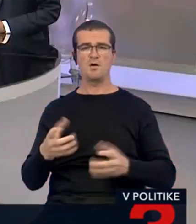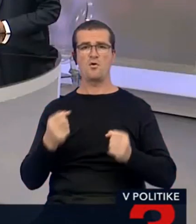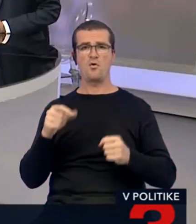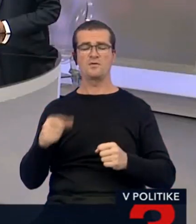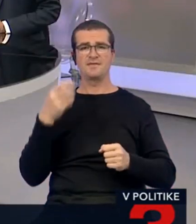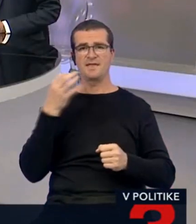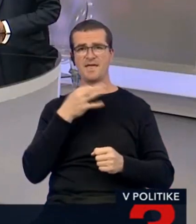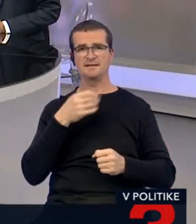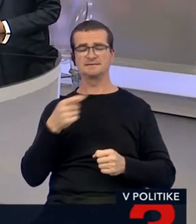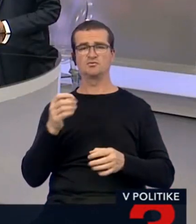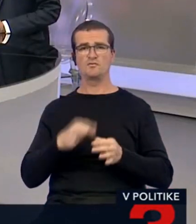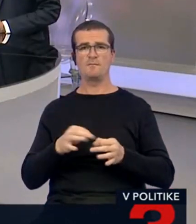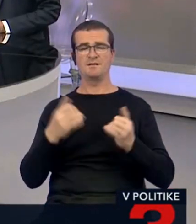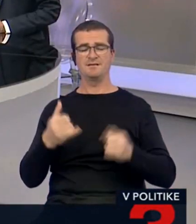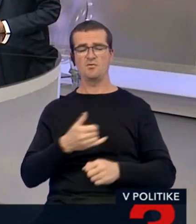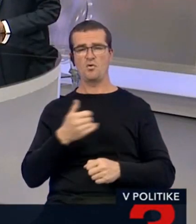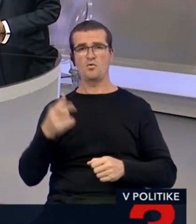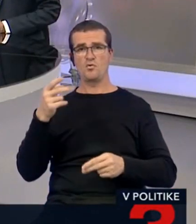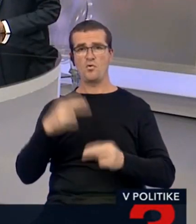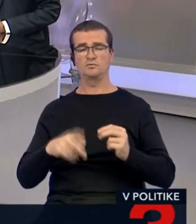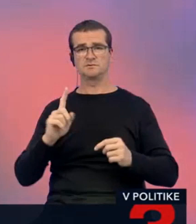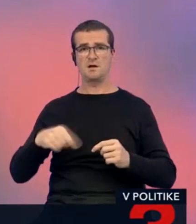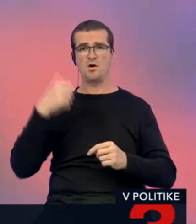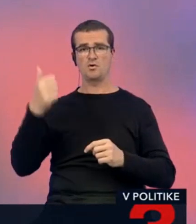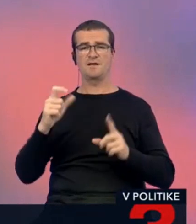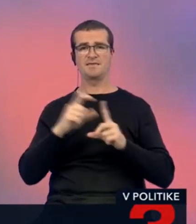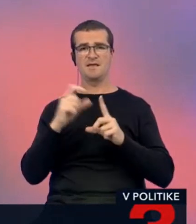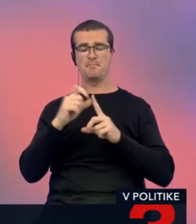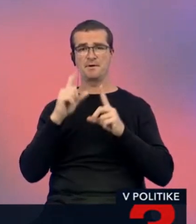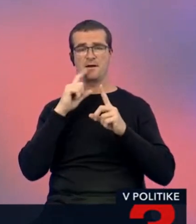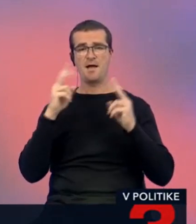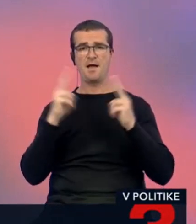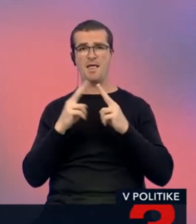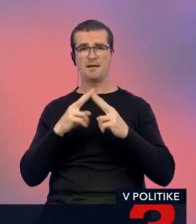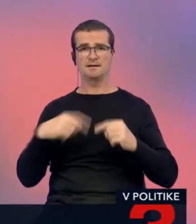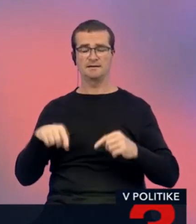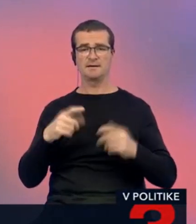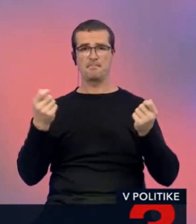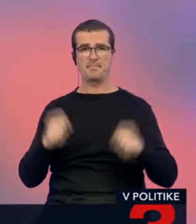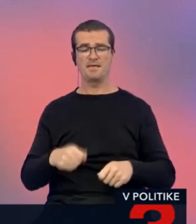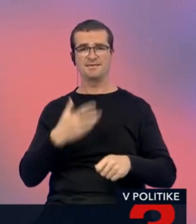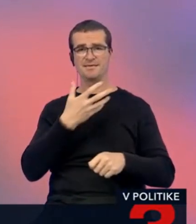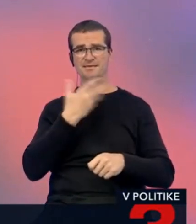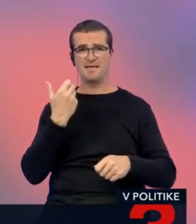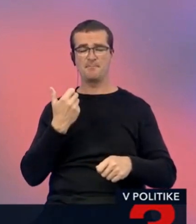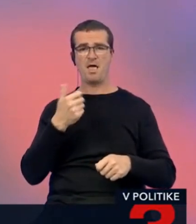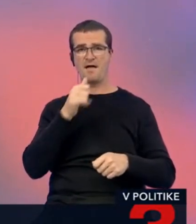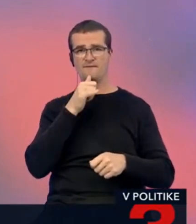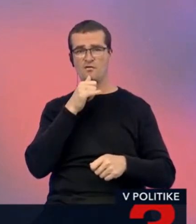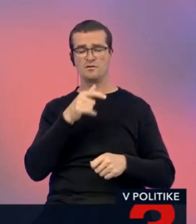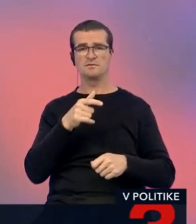jesenia, alebo teda od novembra tohto roku až do konca budúceho roku DPH na elektrickú energiu, plyn, teplo, teplú vodu